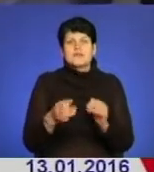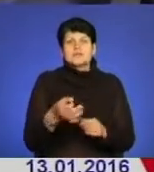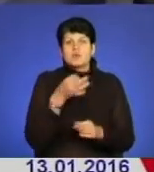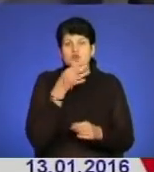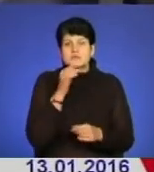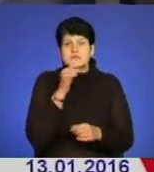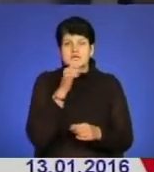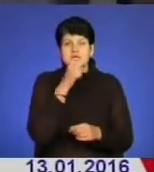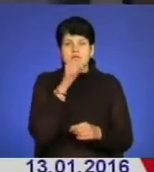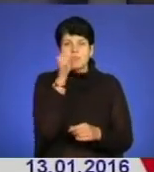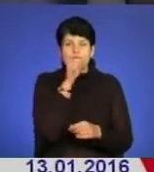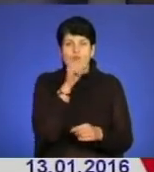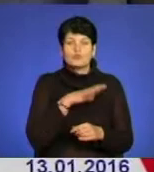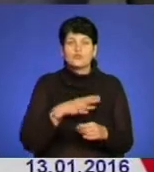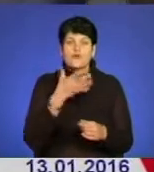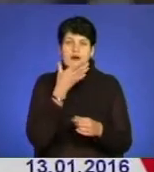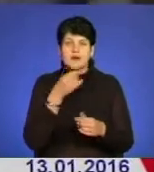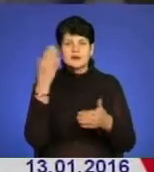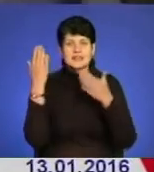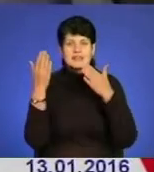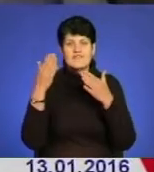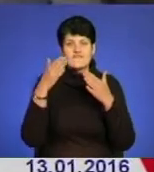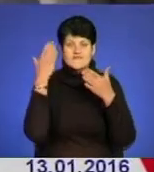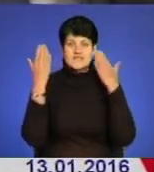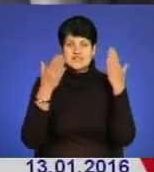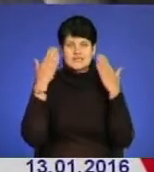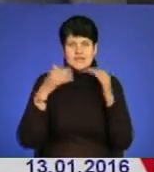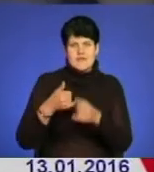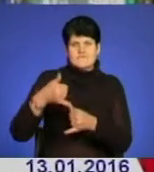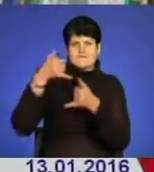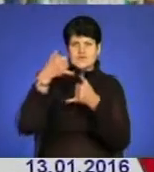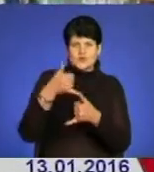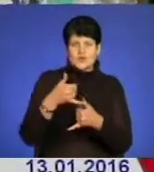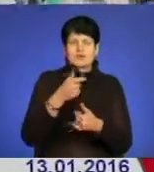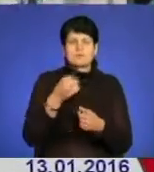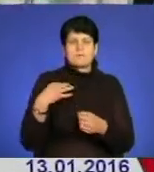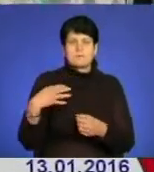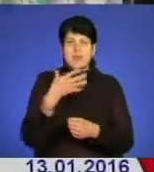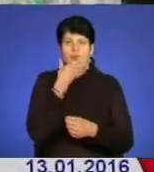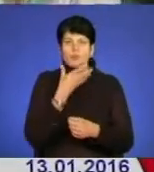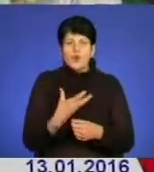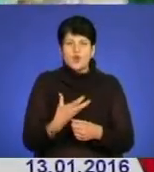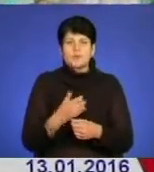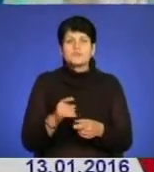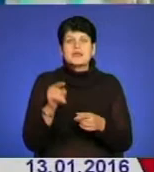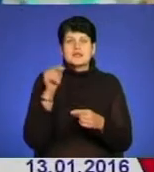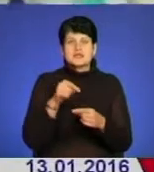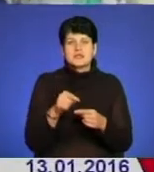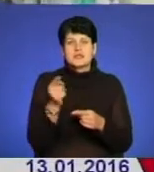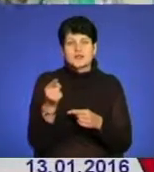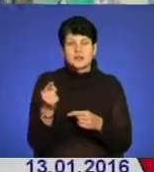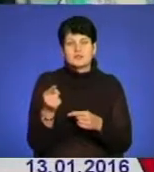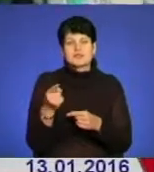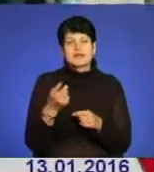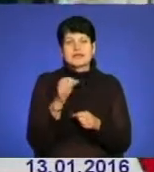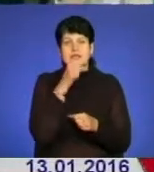Мороз, він був гарний, веселий, високий, з білою бородою. Дитячу любов славнозвісний тернопільський Дід Мороз заслужив,